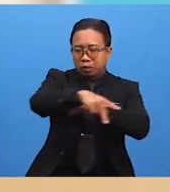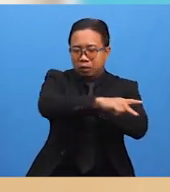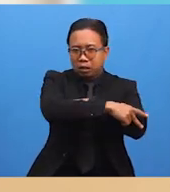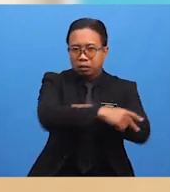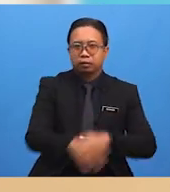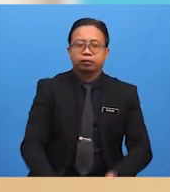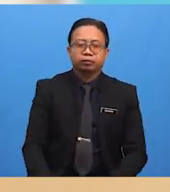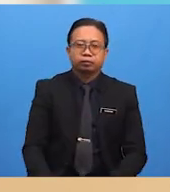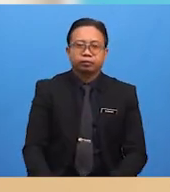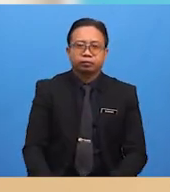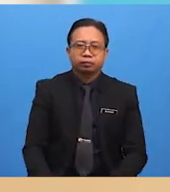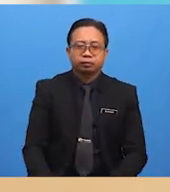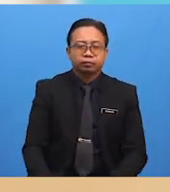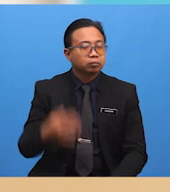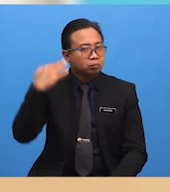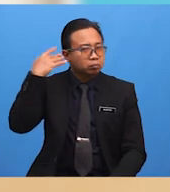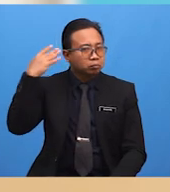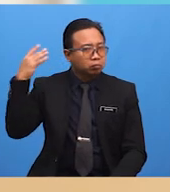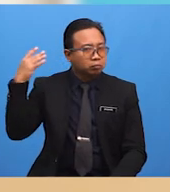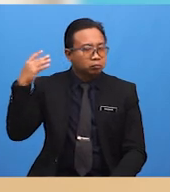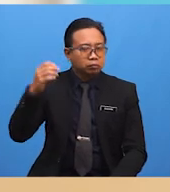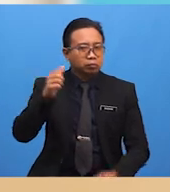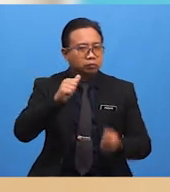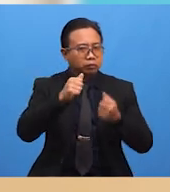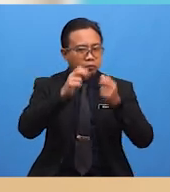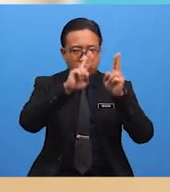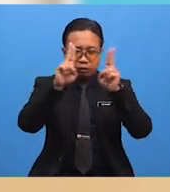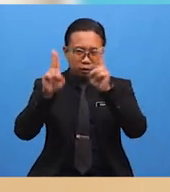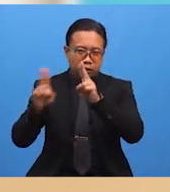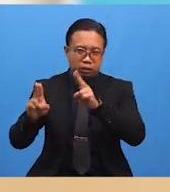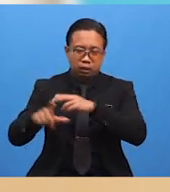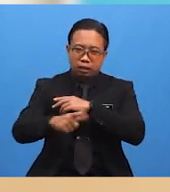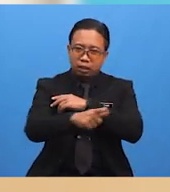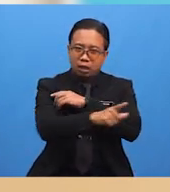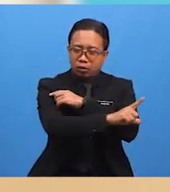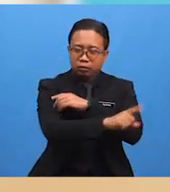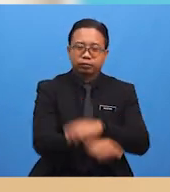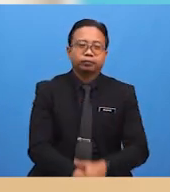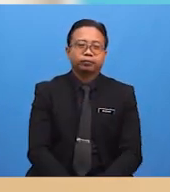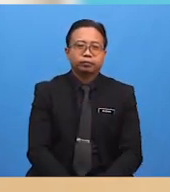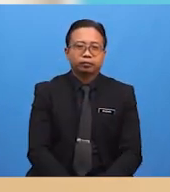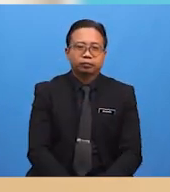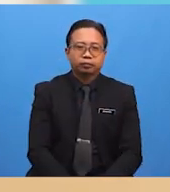Hembusan Dan Deruan Angin Laut Menyapa Lembut Muka Kita